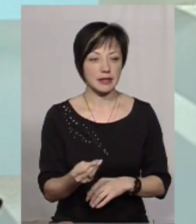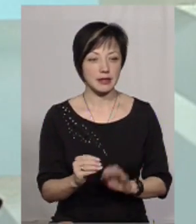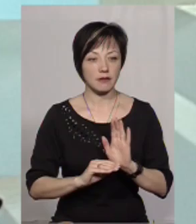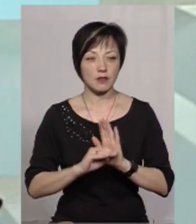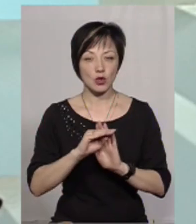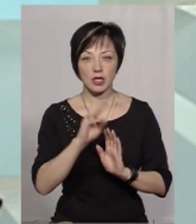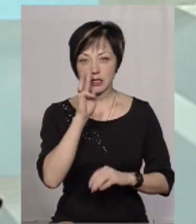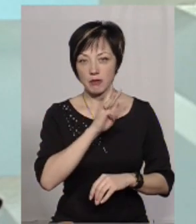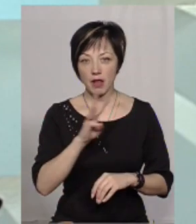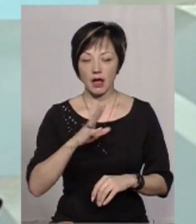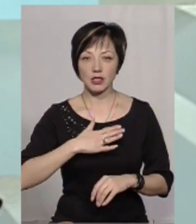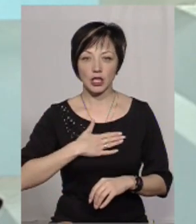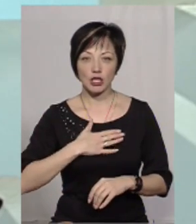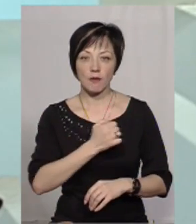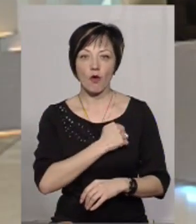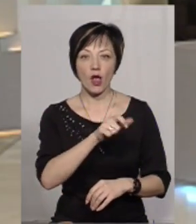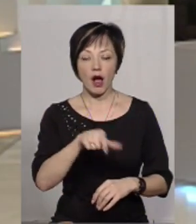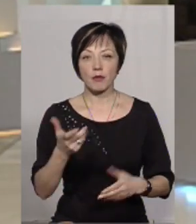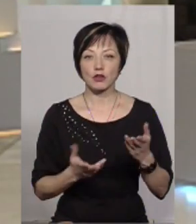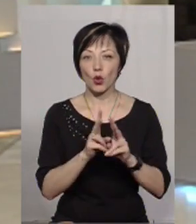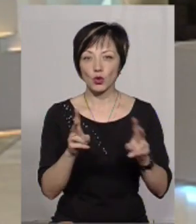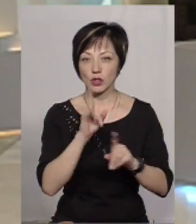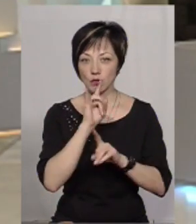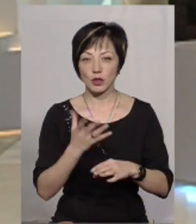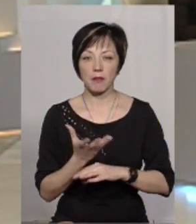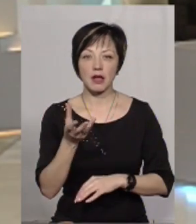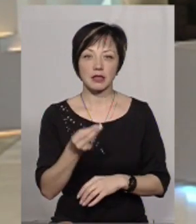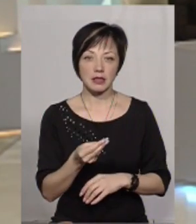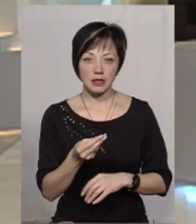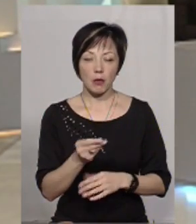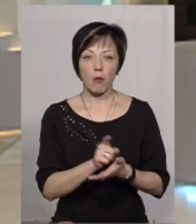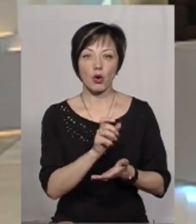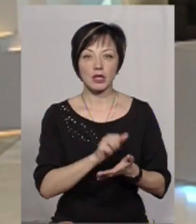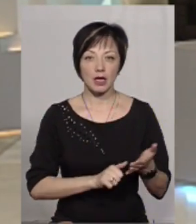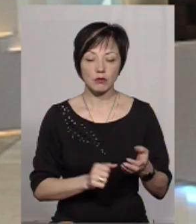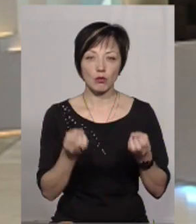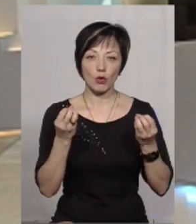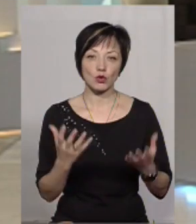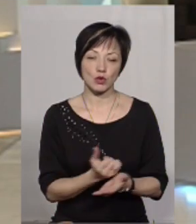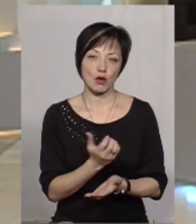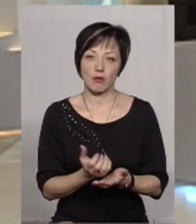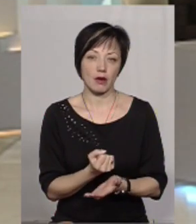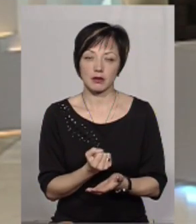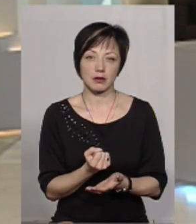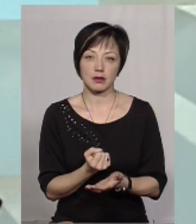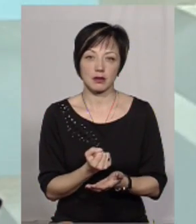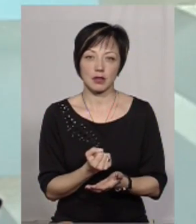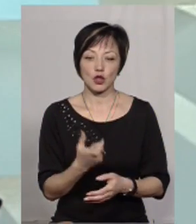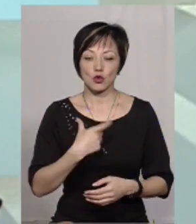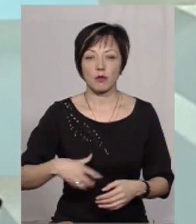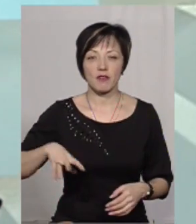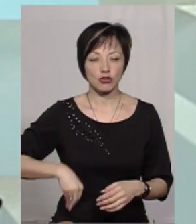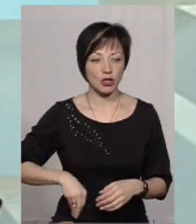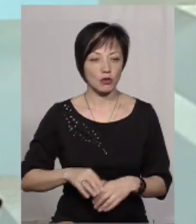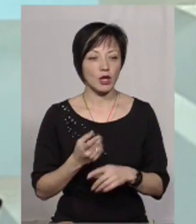високі зарплати нашим воякам, якщо хтось не буде платити податки і буде просто заробляти тільки